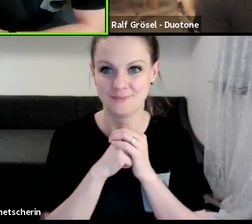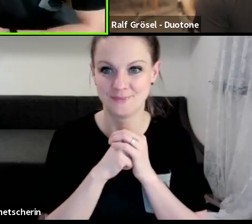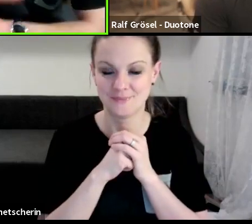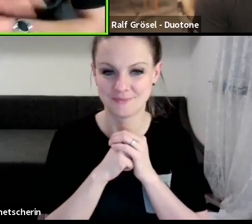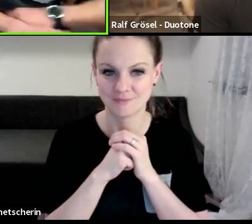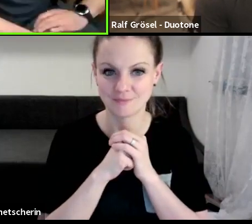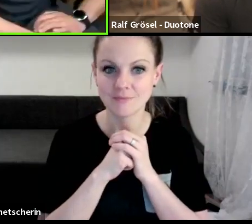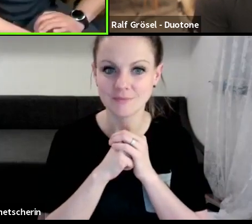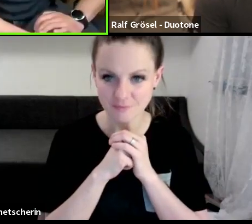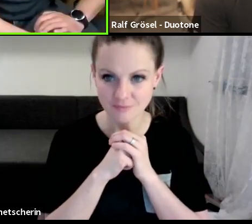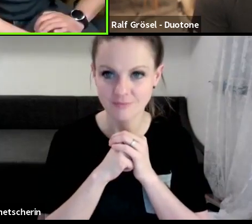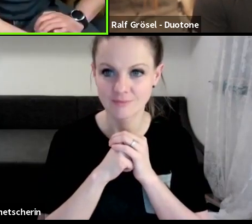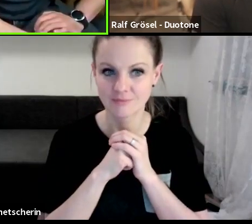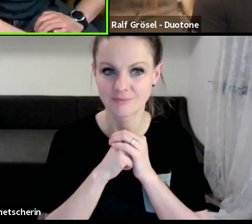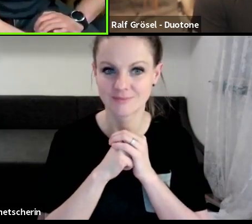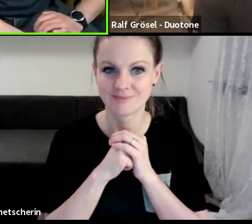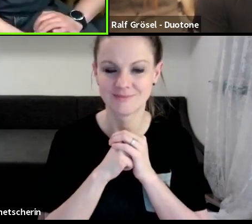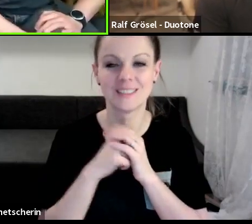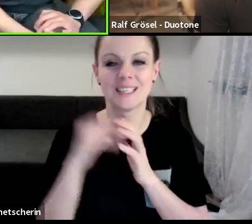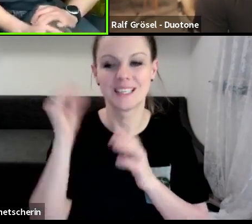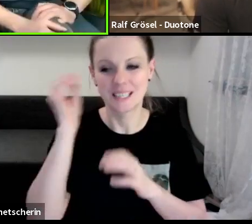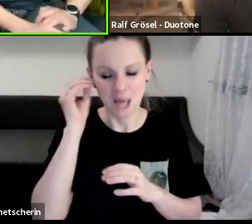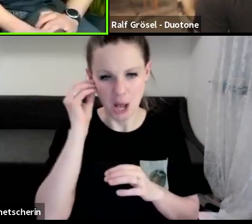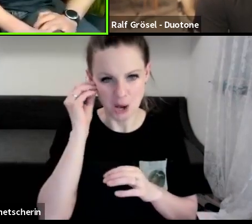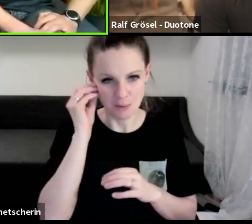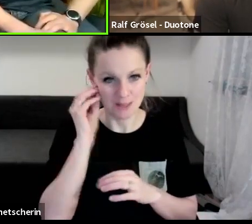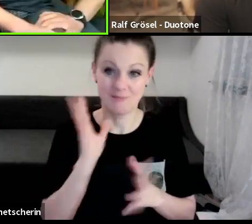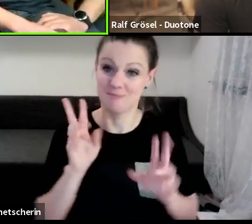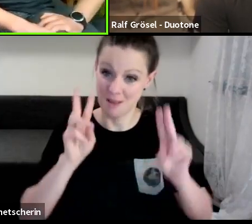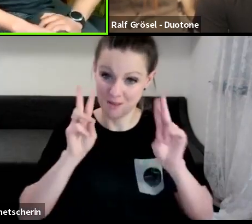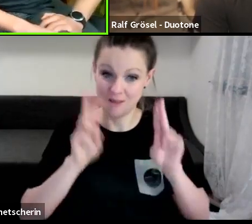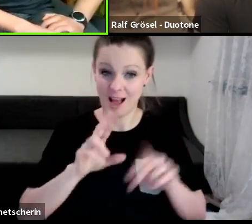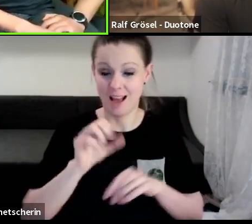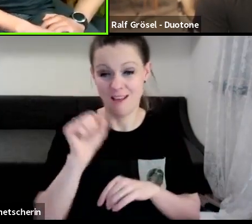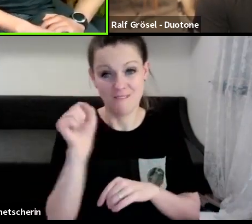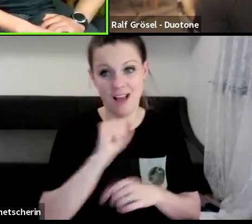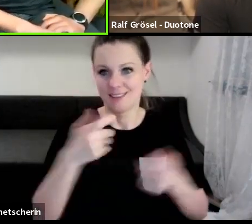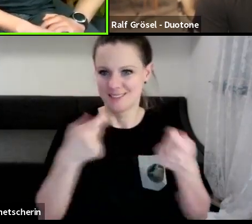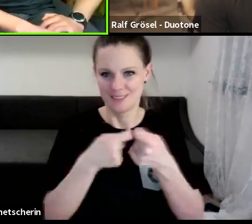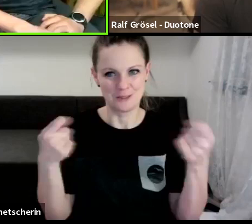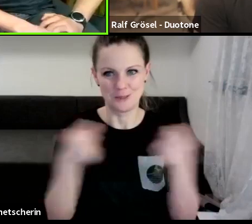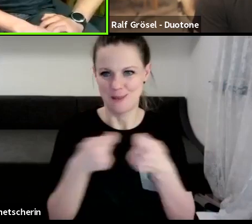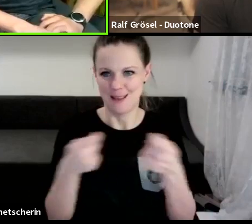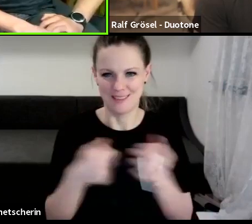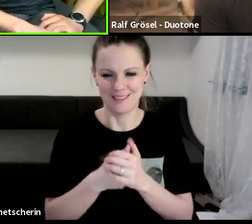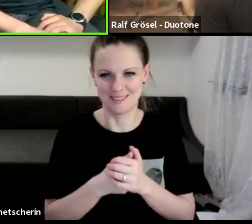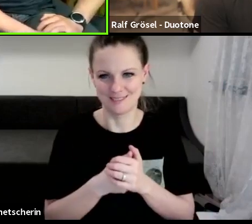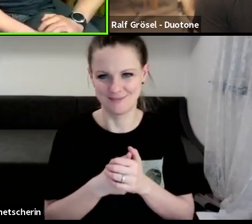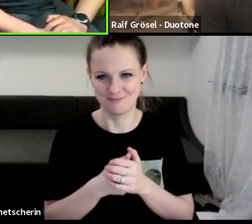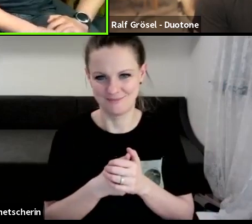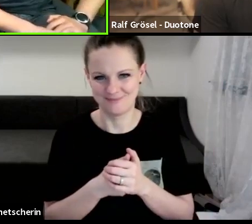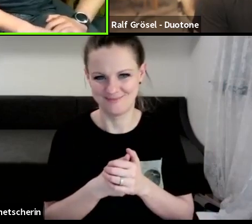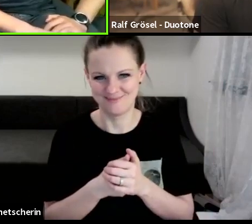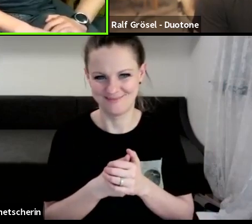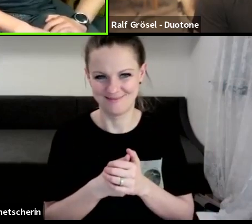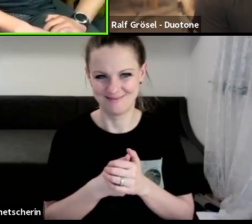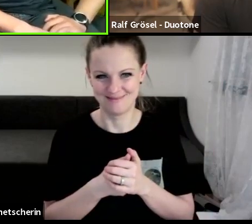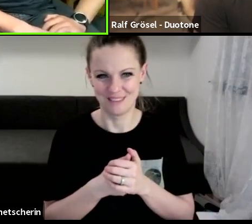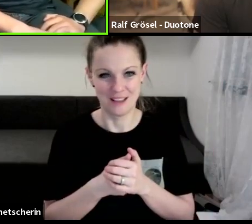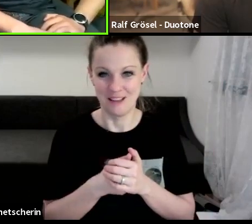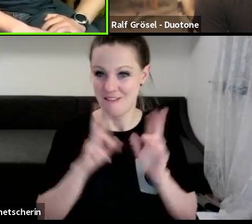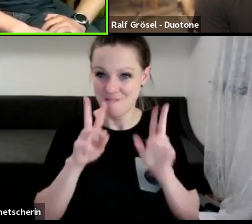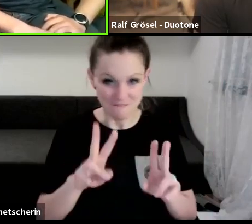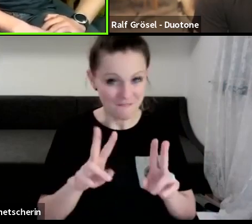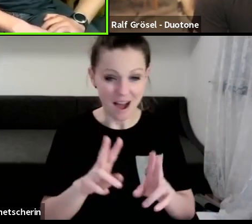Ja, ich glaube, es war wahnsinnig spannend. Ich bin, also, mir hat es extrem taugt, ich habe